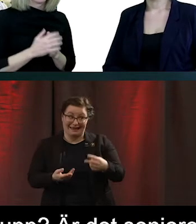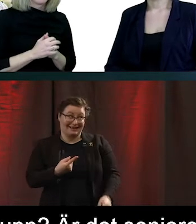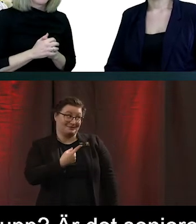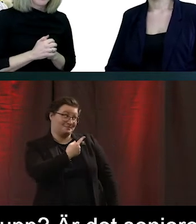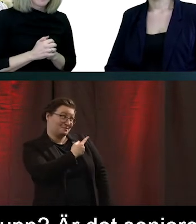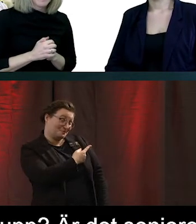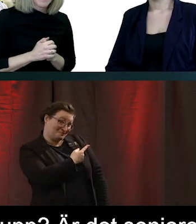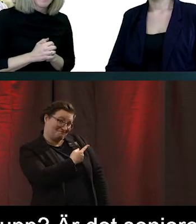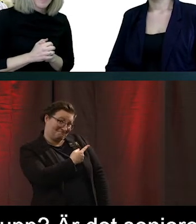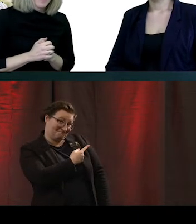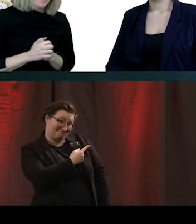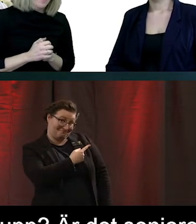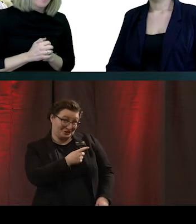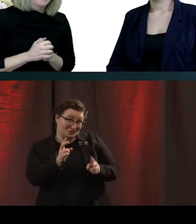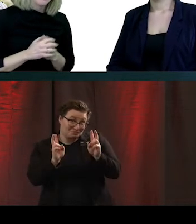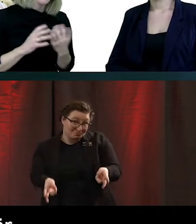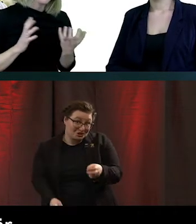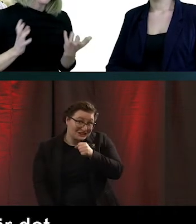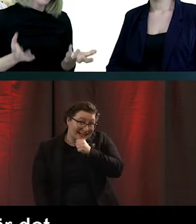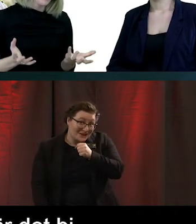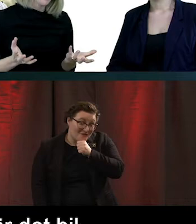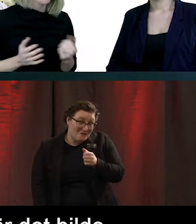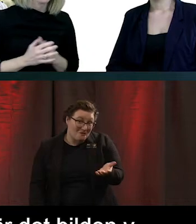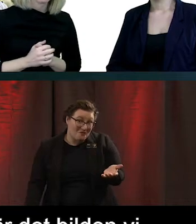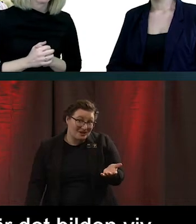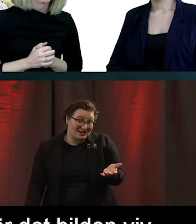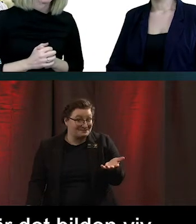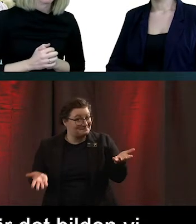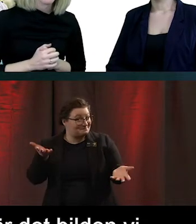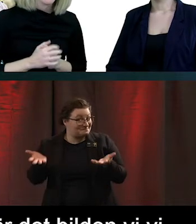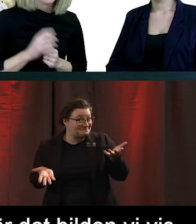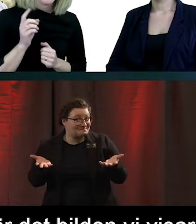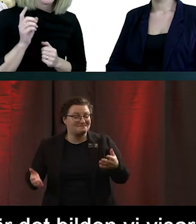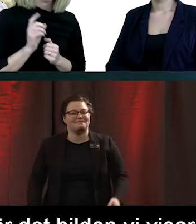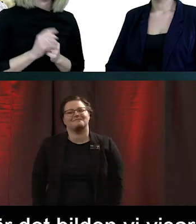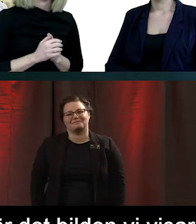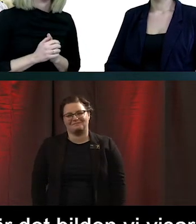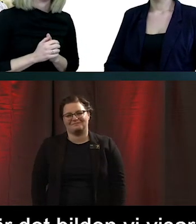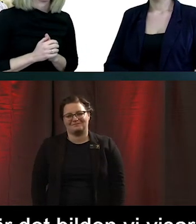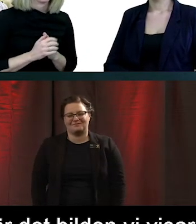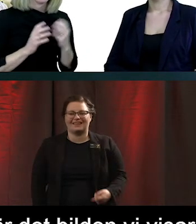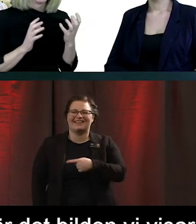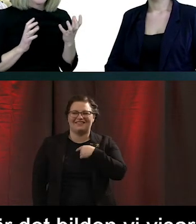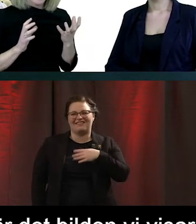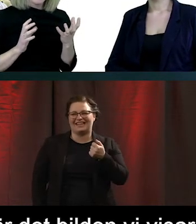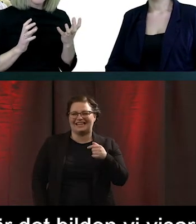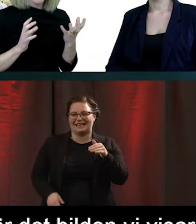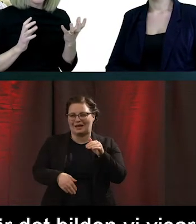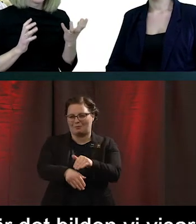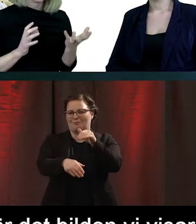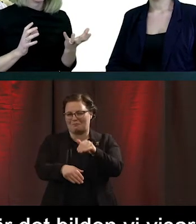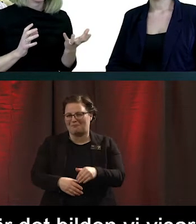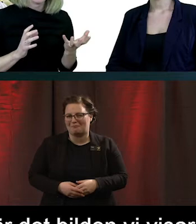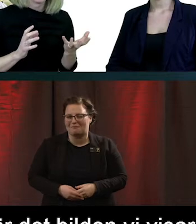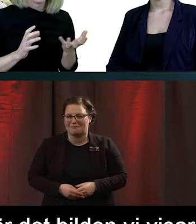bilden som vi visar nu istället är senioren som vi har framför oss? Och det är här vi vill att ni ska tänka till att